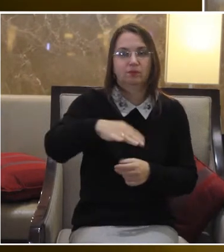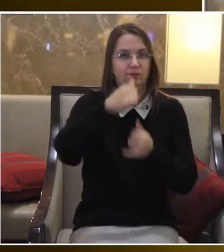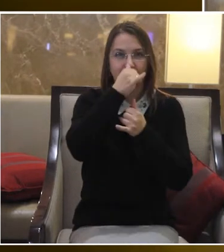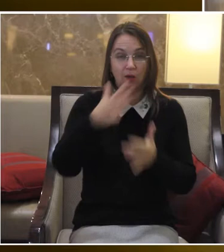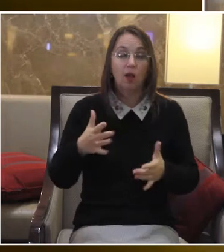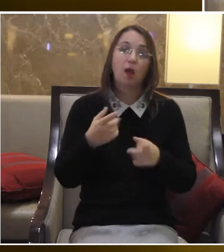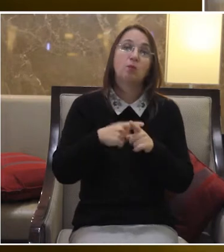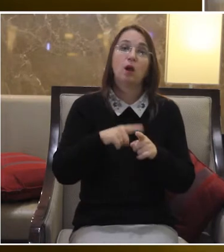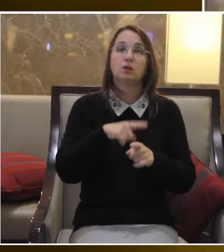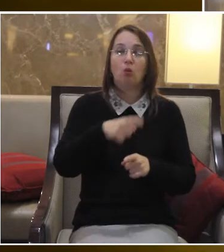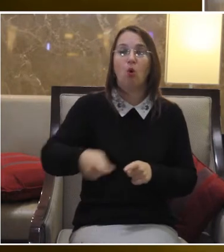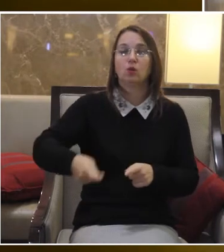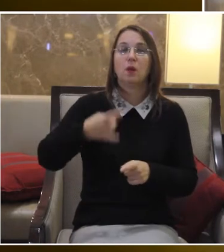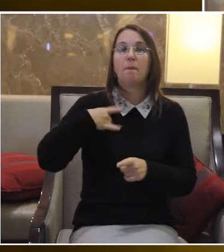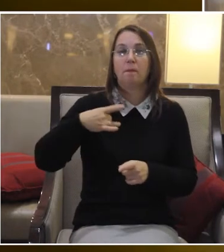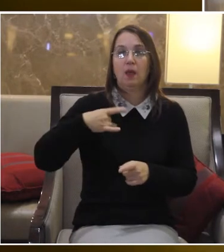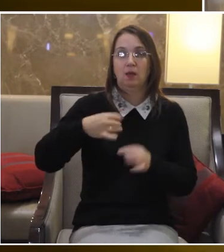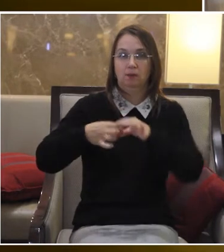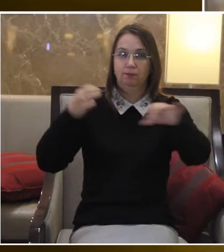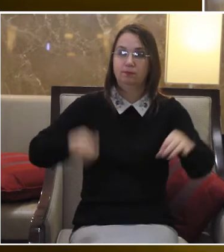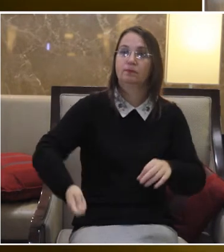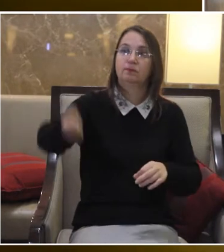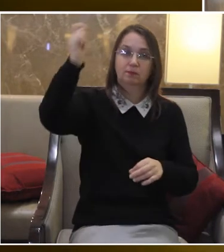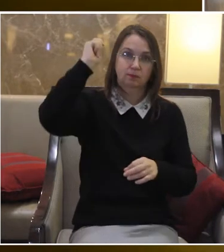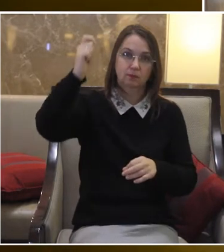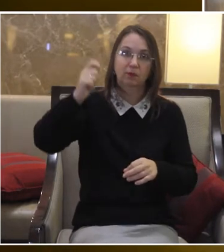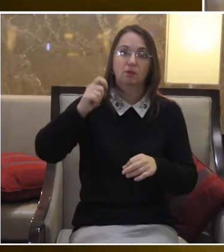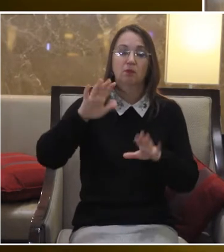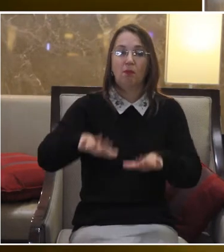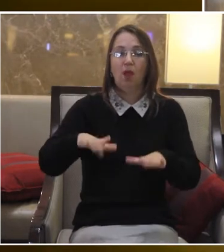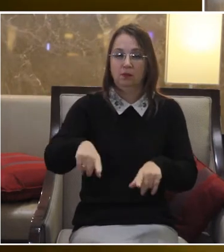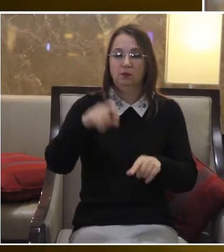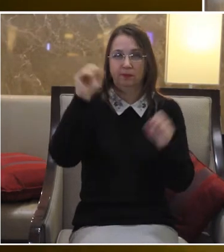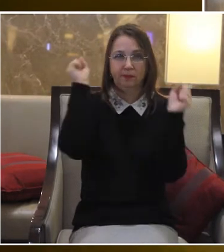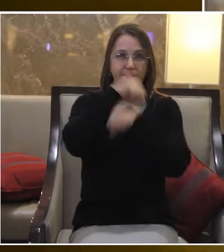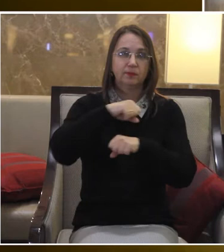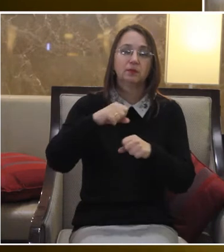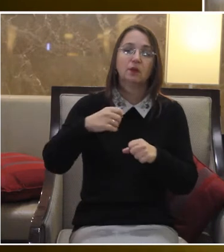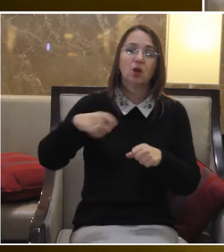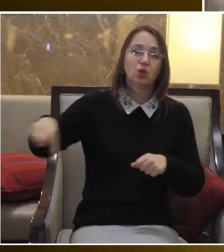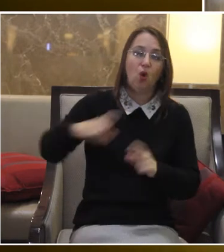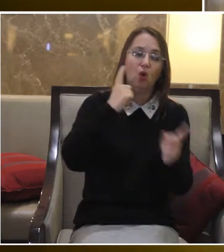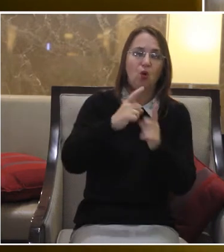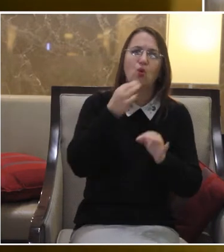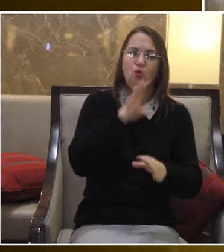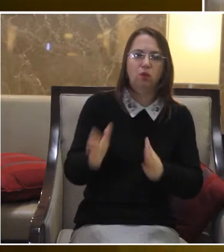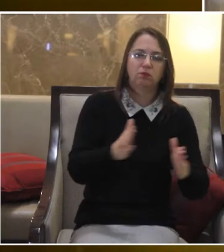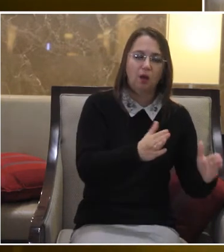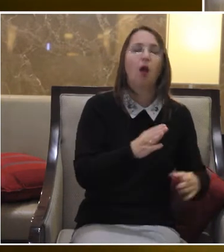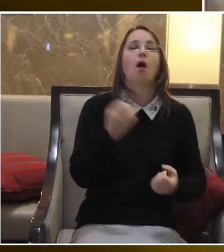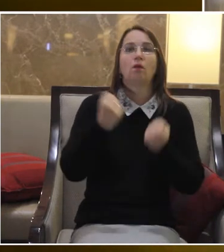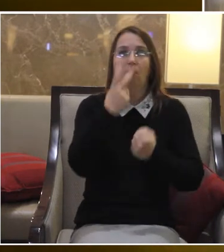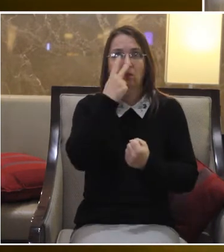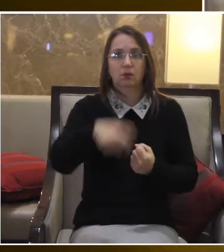попередивши, щоб цю тростину було добре видно, всі водії зобов'язані пропустити